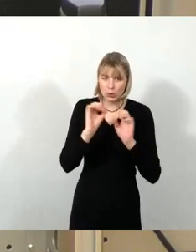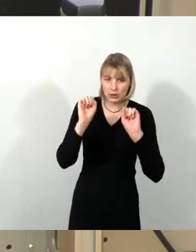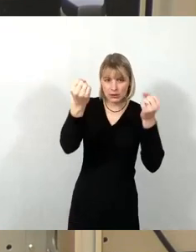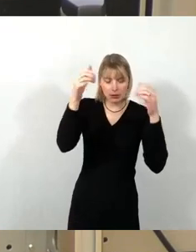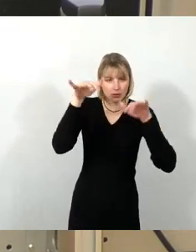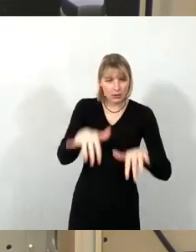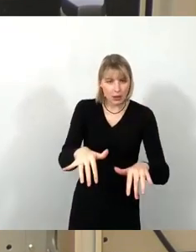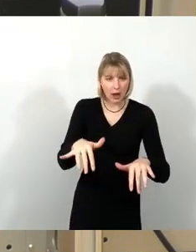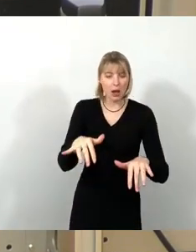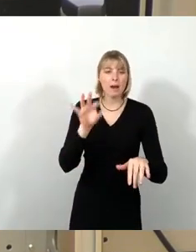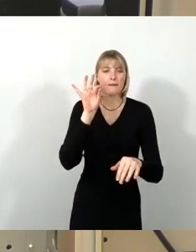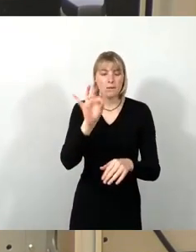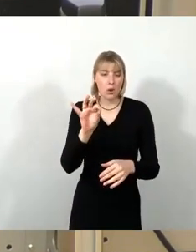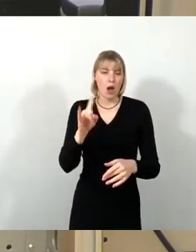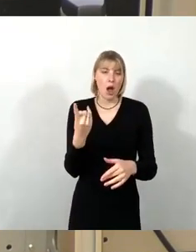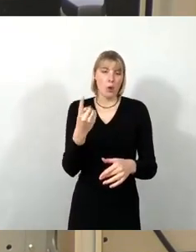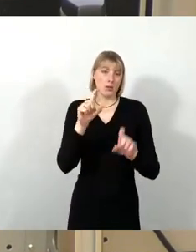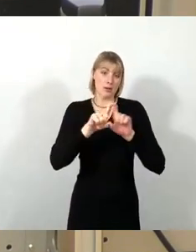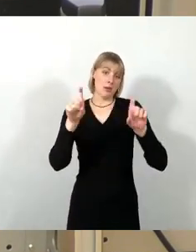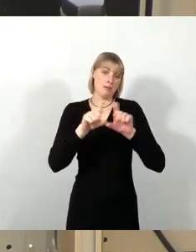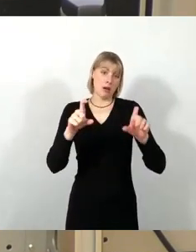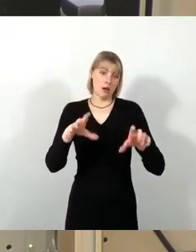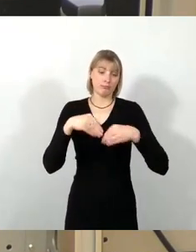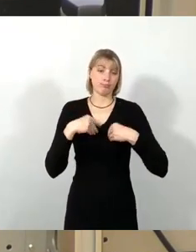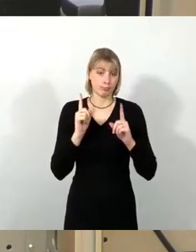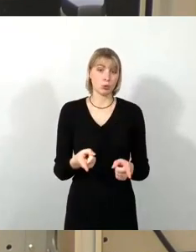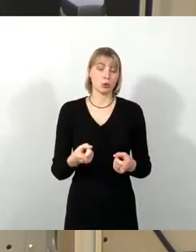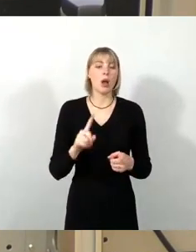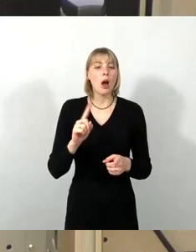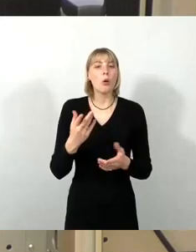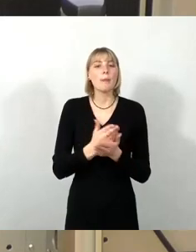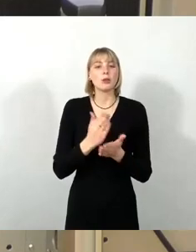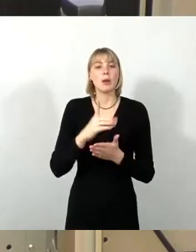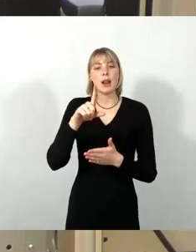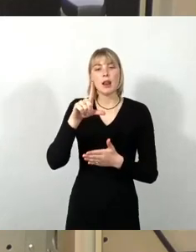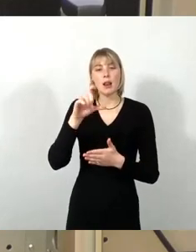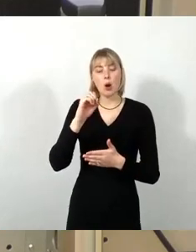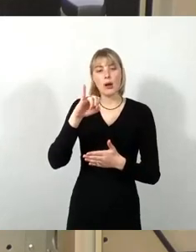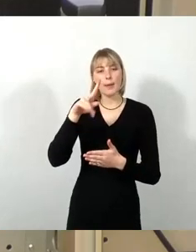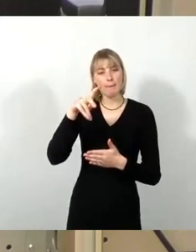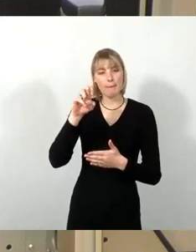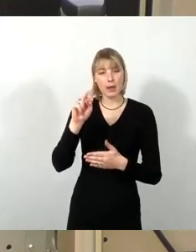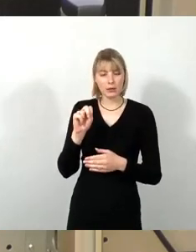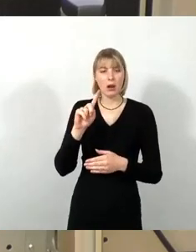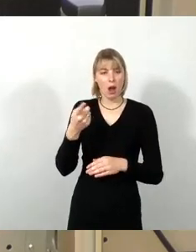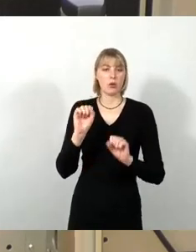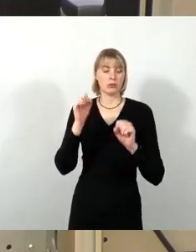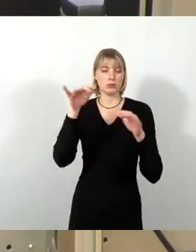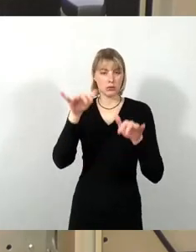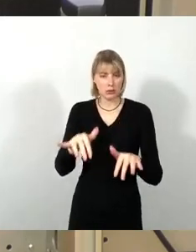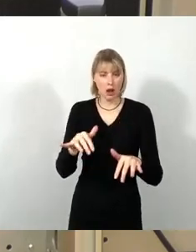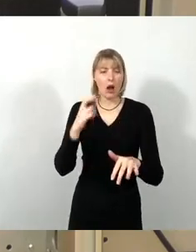durchaus beschäftigen. Wir haben eine Initiative in Leuben. Man kann jetzt dort an der alten Operette diese Schrift sehen,